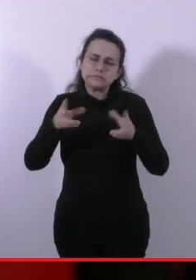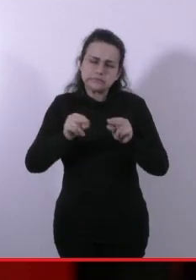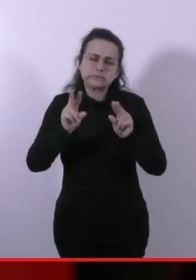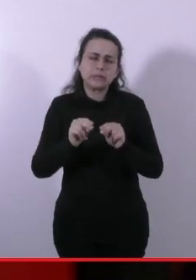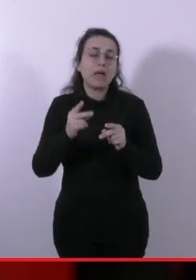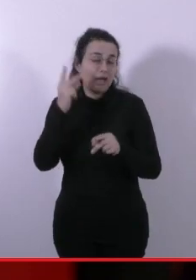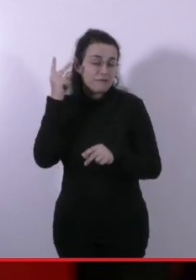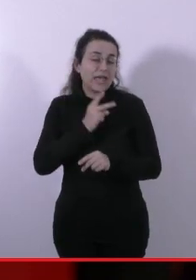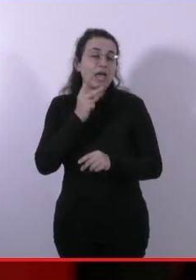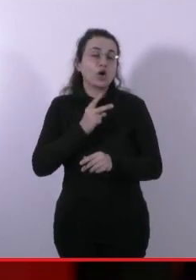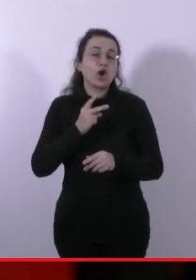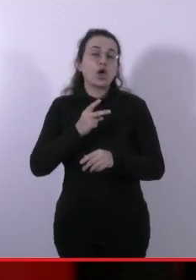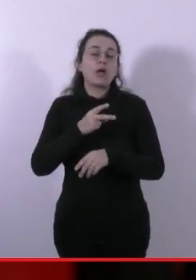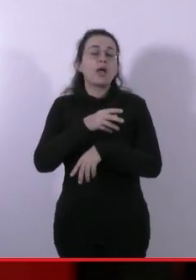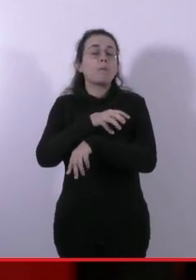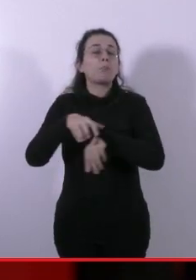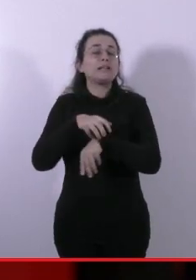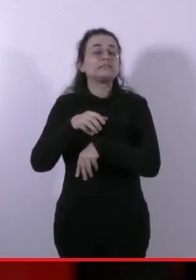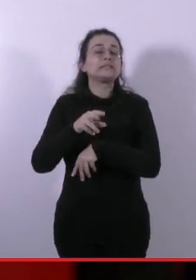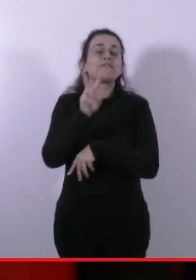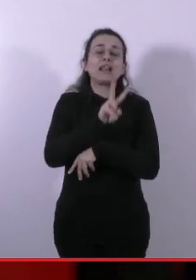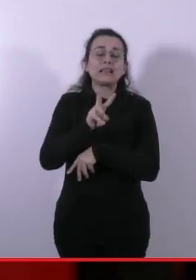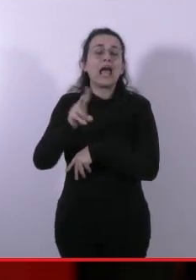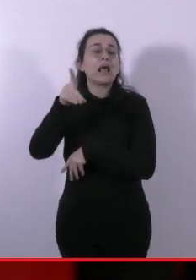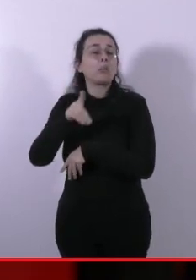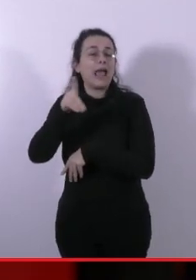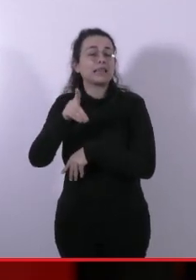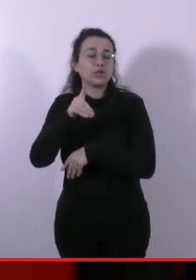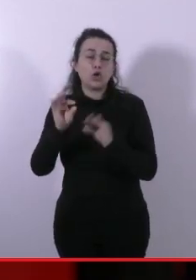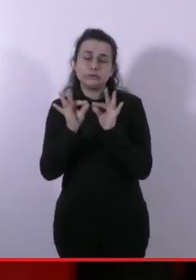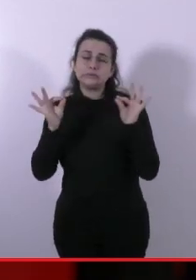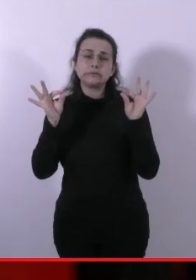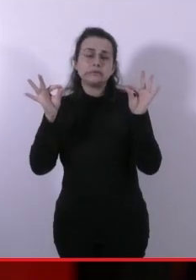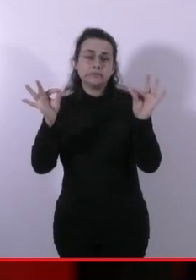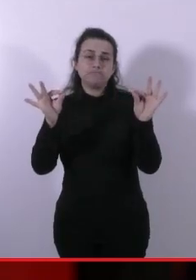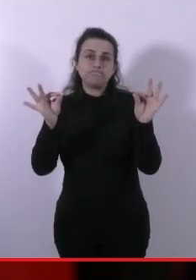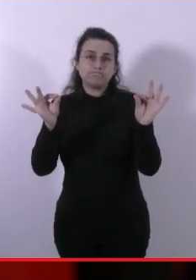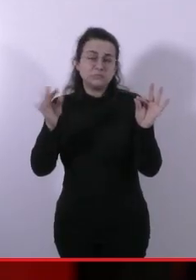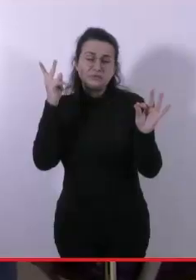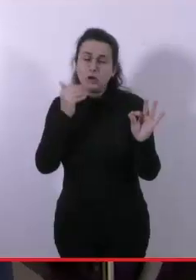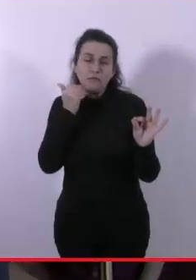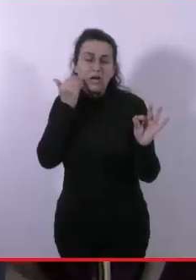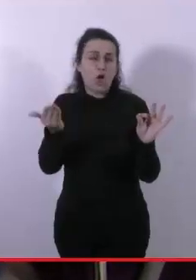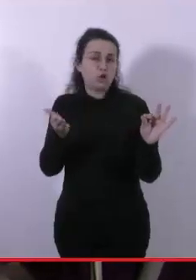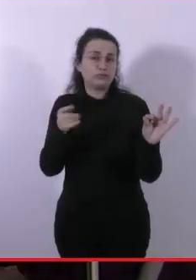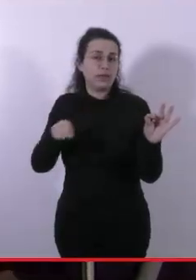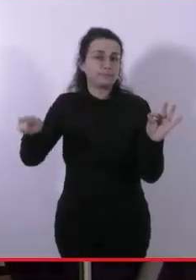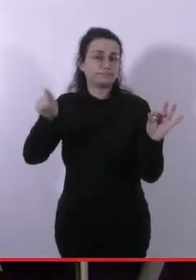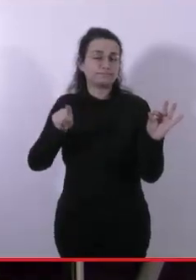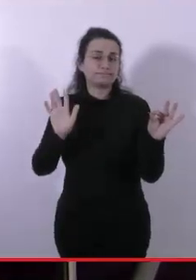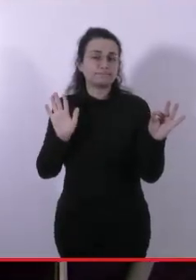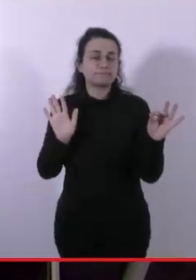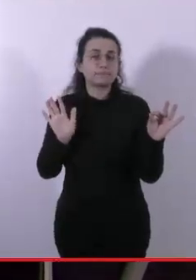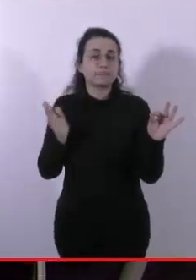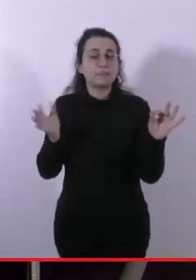le affermazioni dei ministri Valditara e Piantedosi, oltre a essere, diciamo, vergognose, hanno una